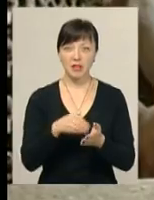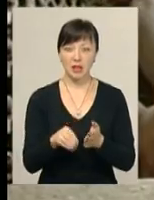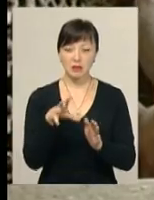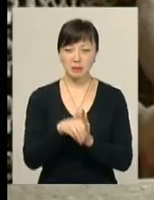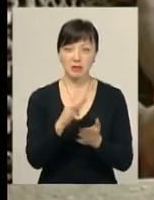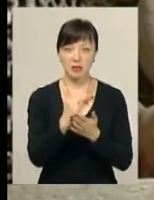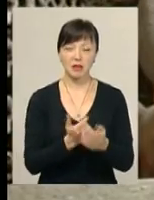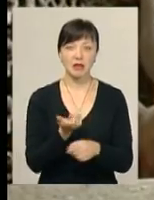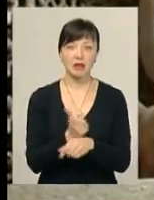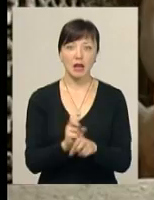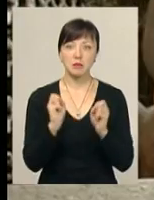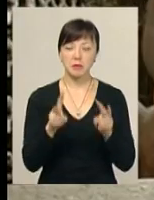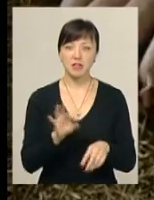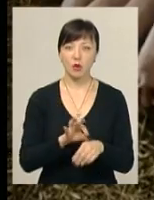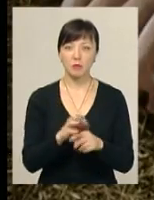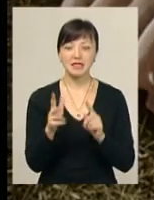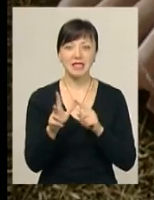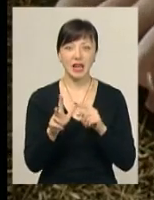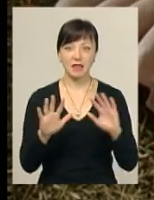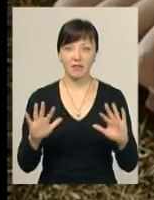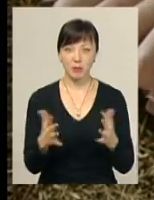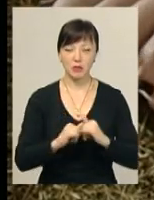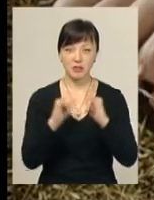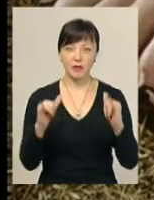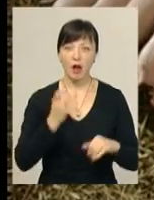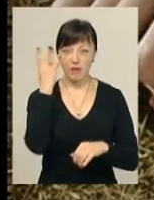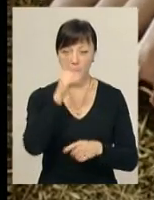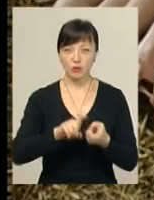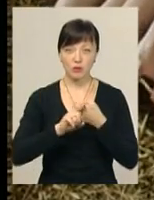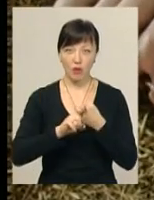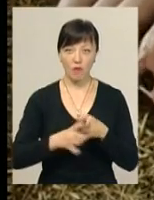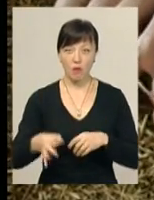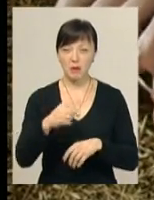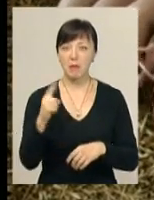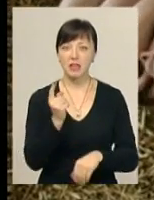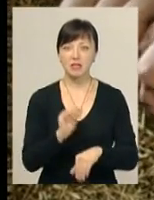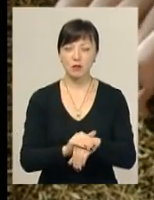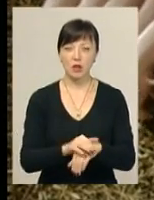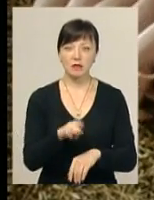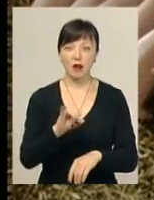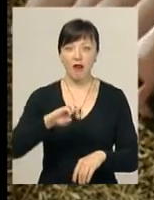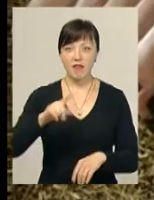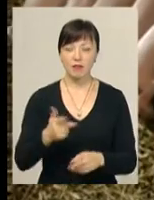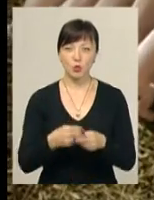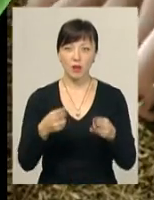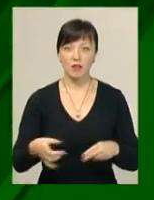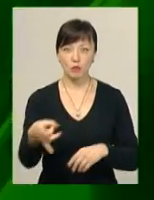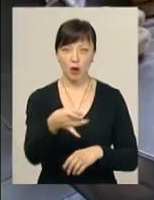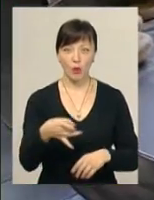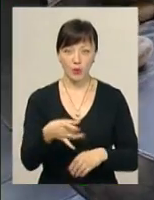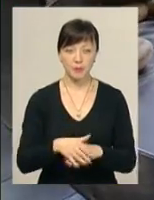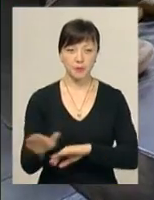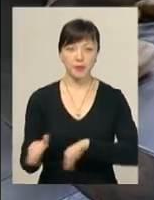найнебезпечніших хвороб тварин. Це вже третій випадок спалаху африканки в області. Перший був зафіксований в травні у Дунайвецькому районі.